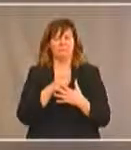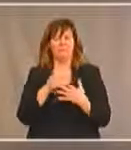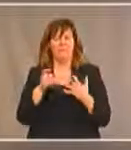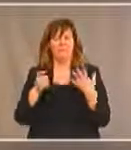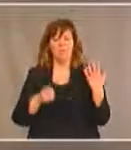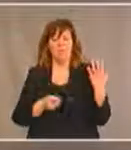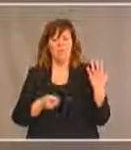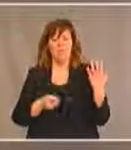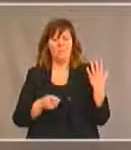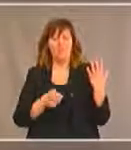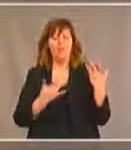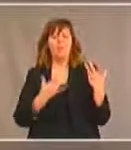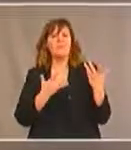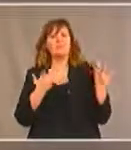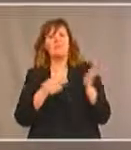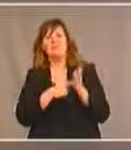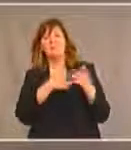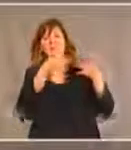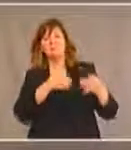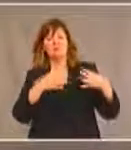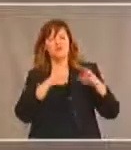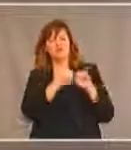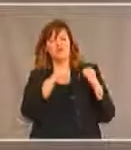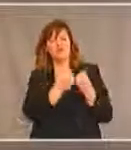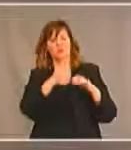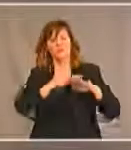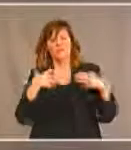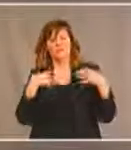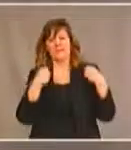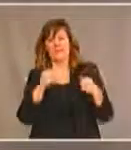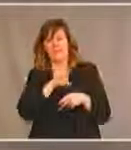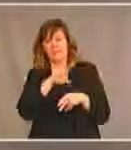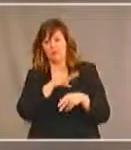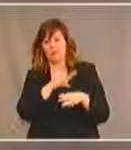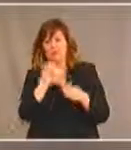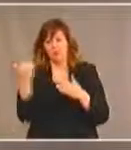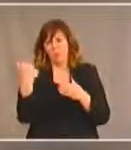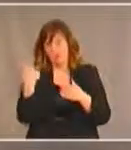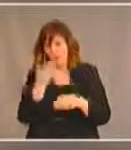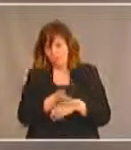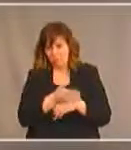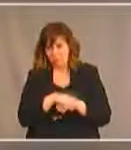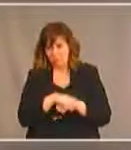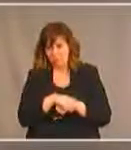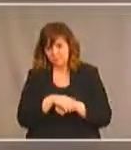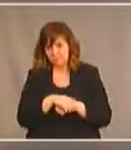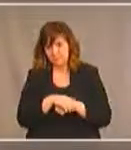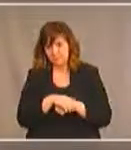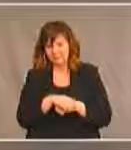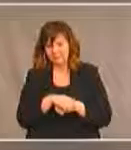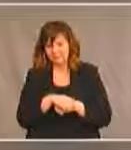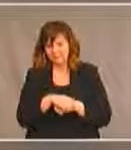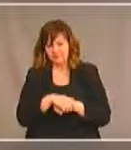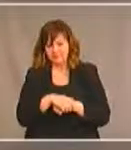Les déterminants sociaux de la santé ont un rôle à jouer à cet égard